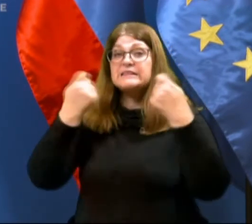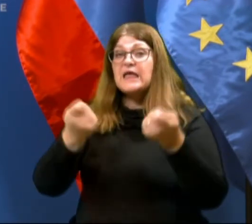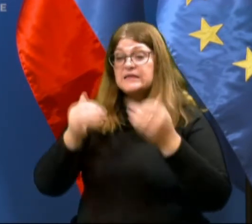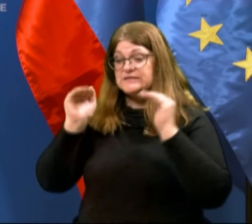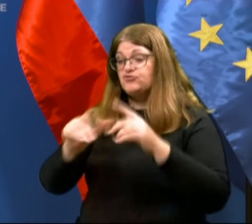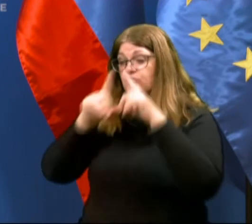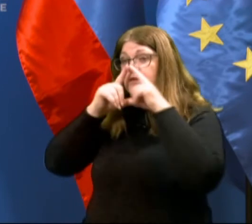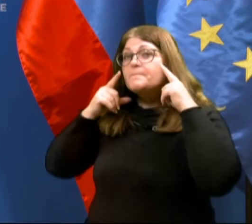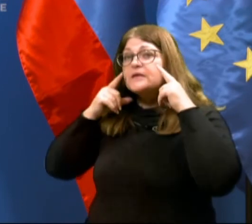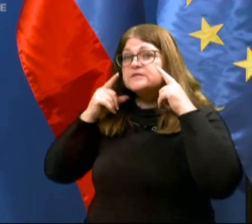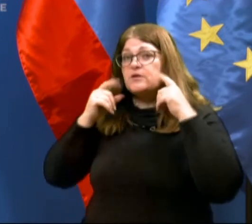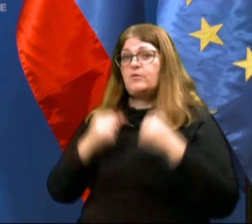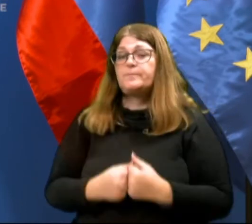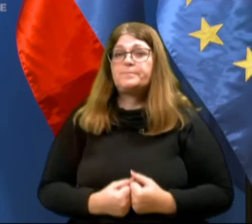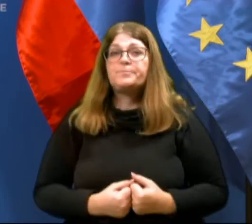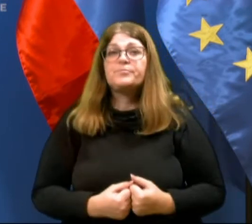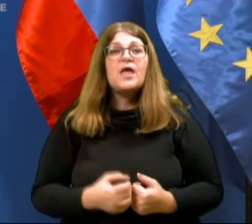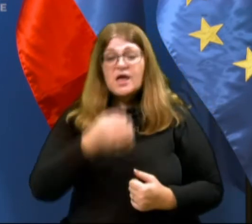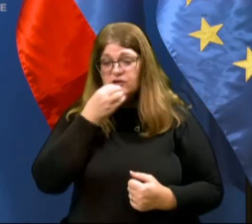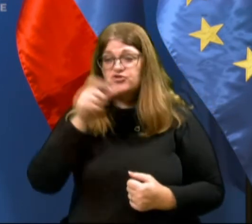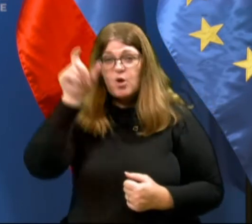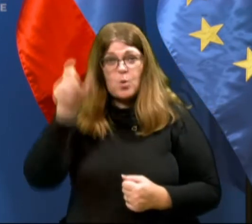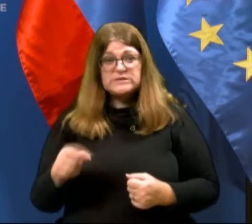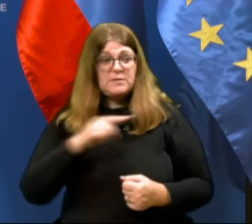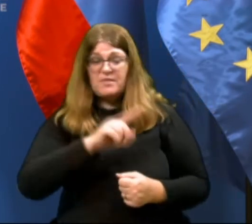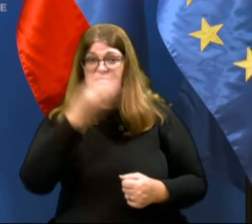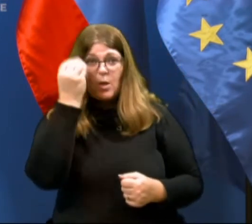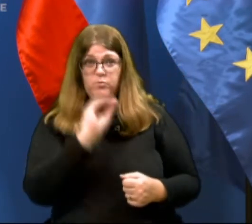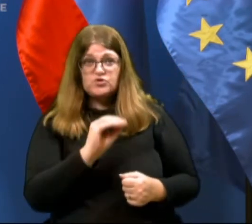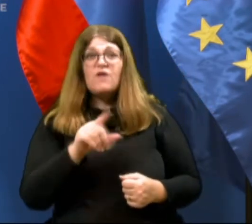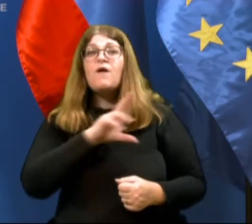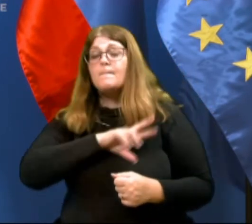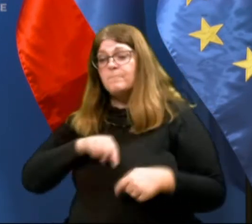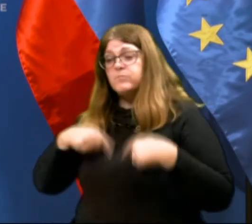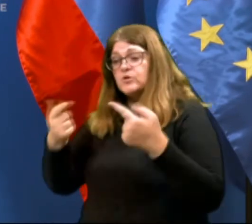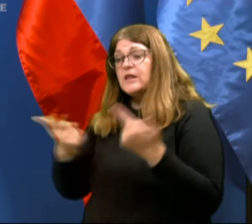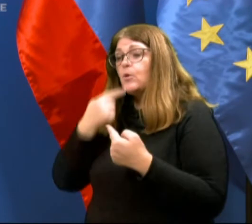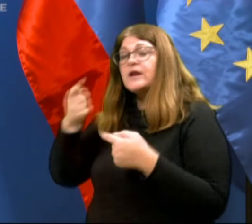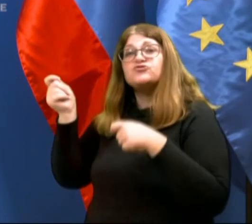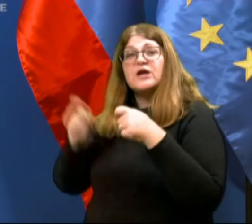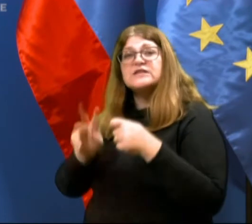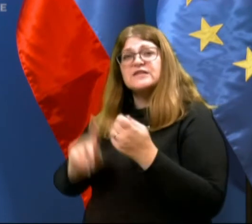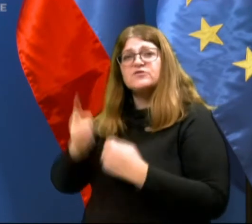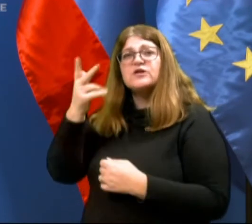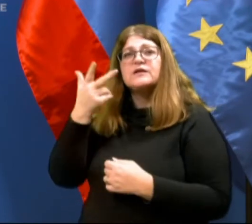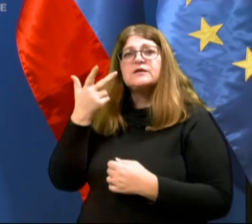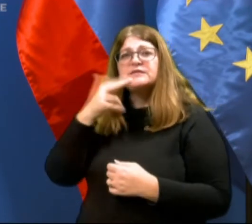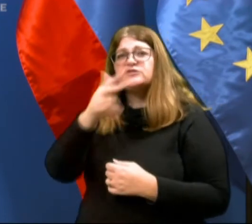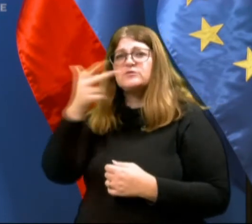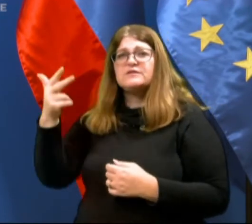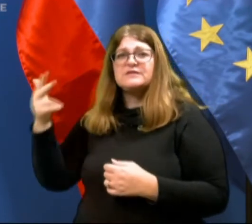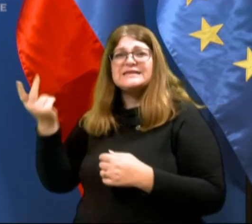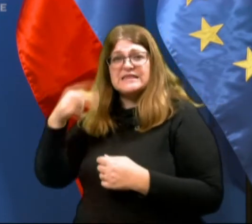zaščitno masko na obraz. Če tega oseba ne upošteva, mu policist lahko izreče globo v višini 333